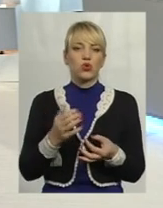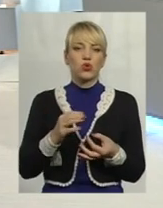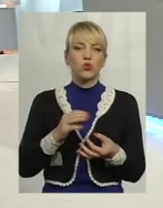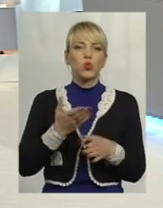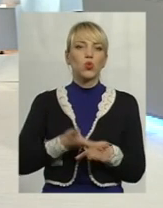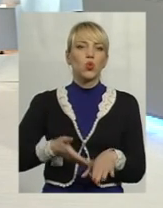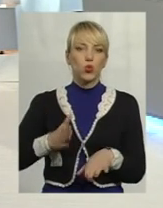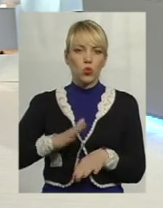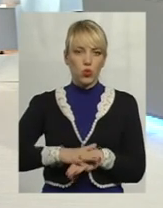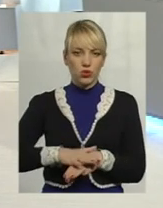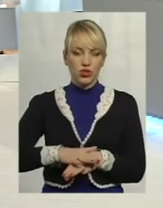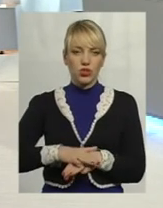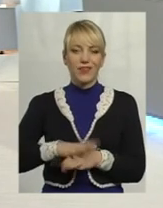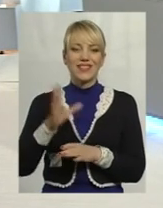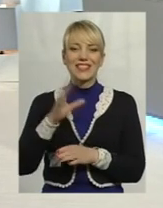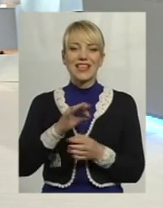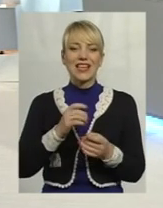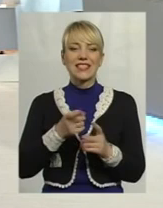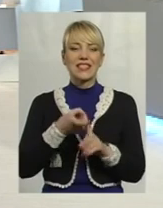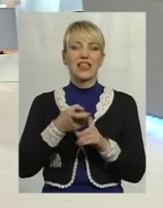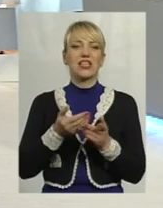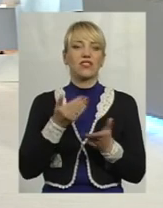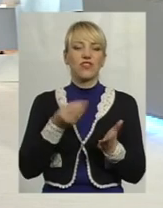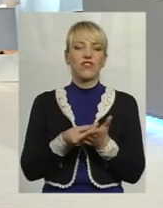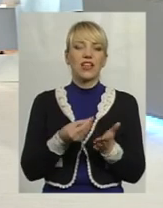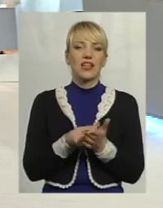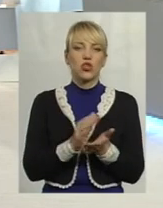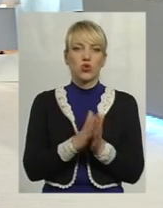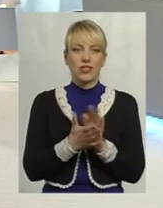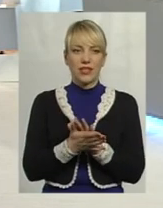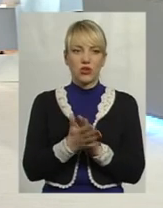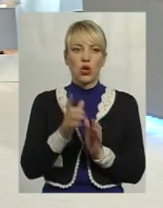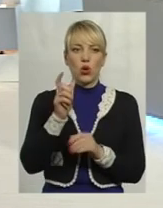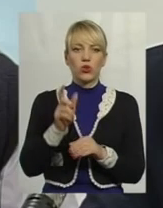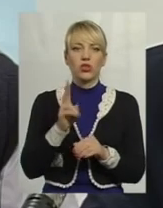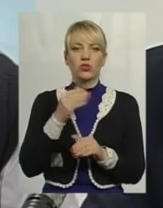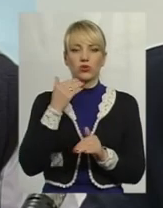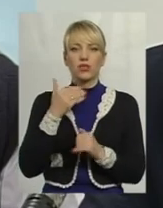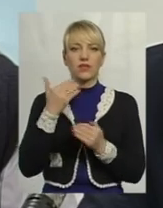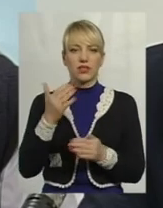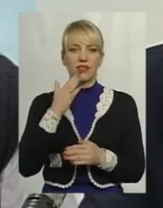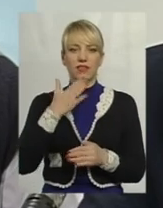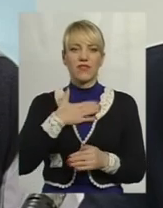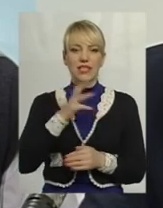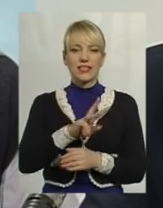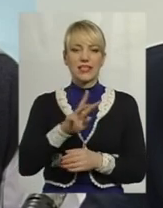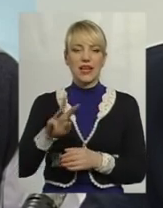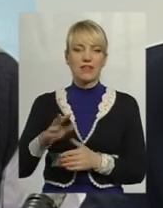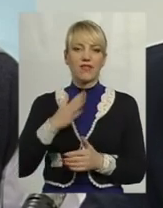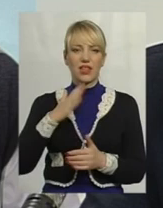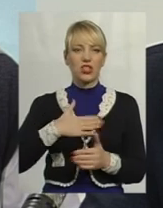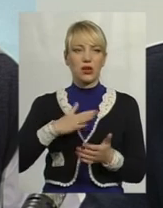стану тої людини, яка звертається на наш сайт, скажімо так, чи до нас в банк. Є люди, які